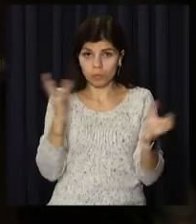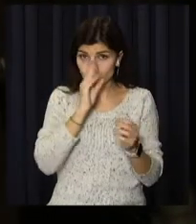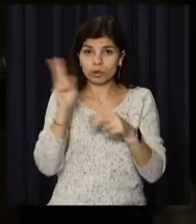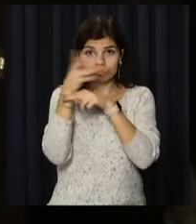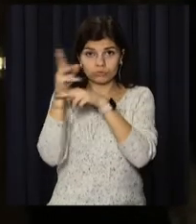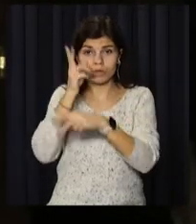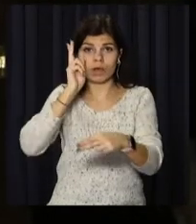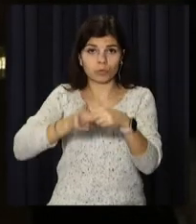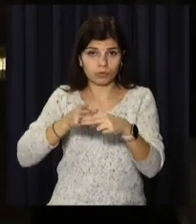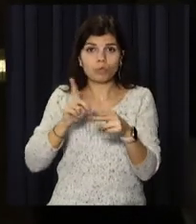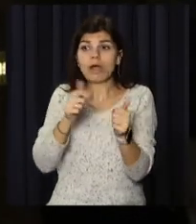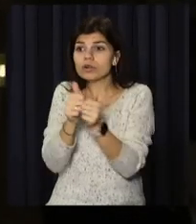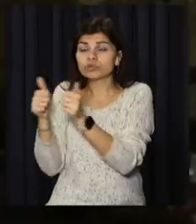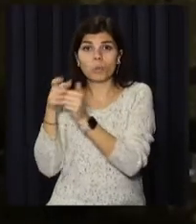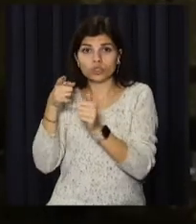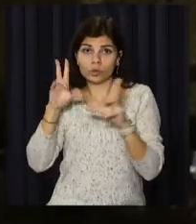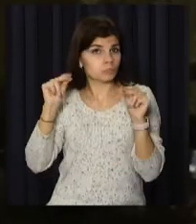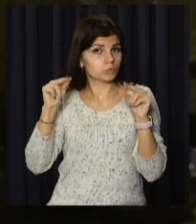машини, що стояли по сусідству.